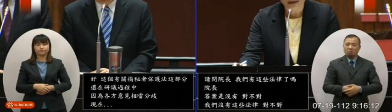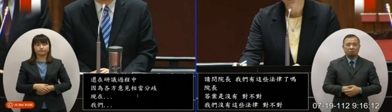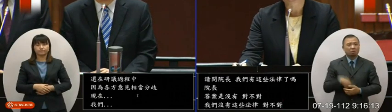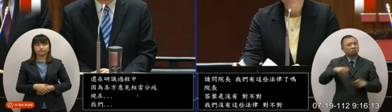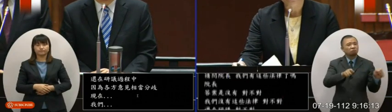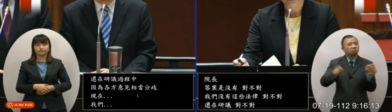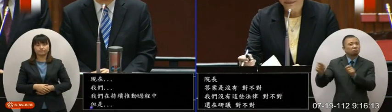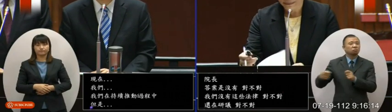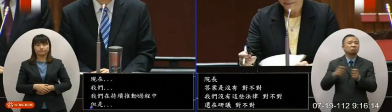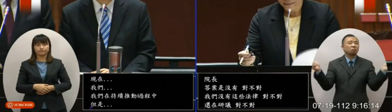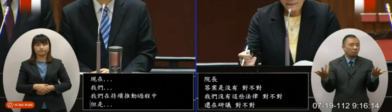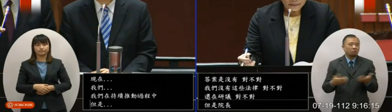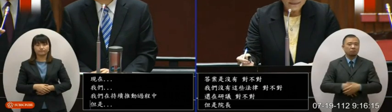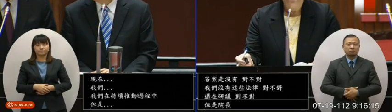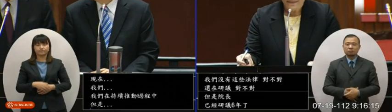研议多久呢